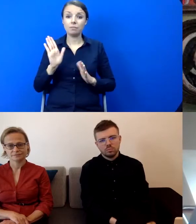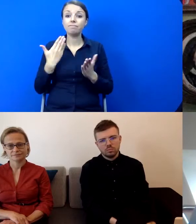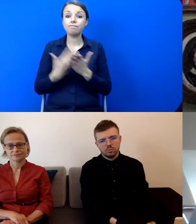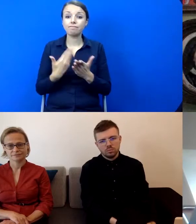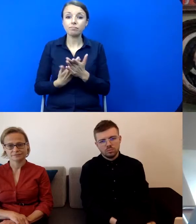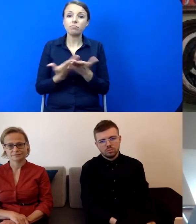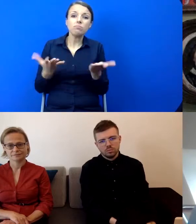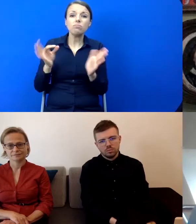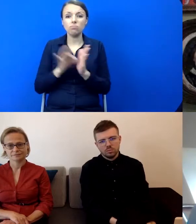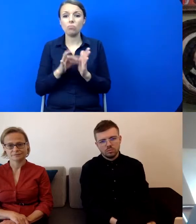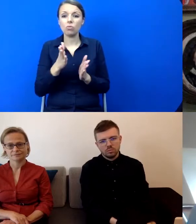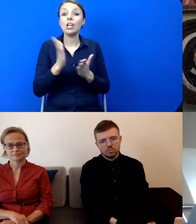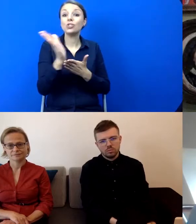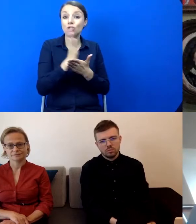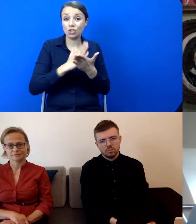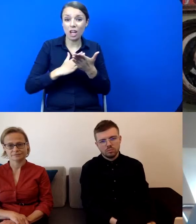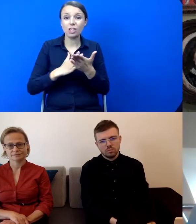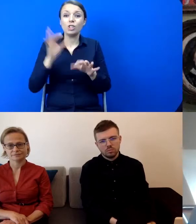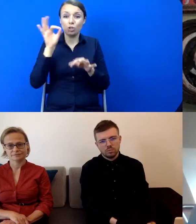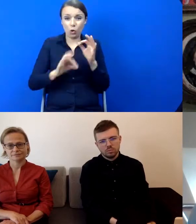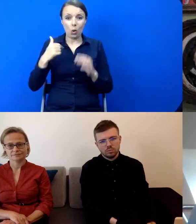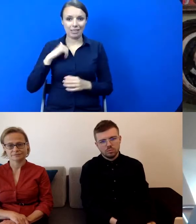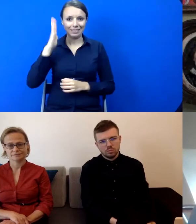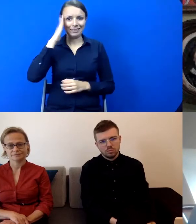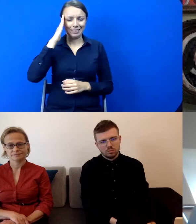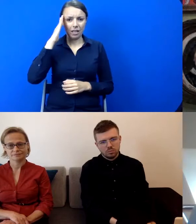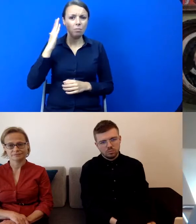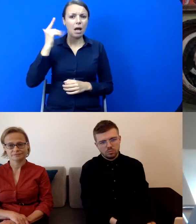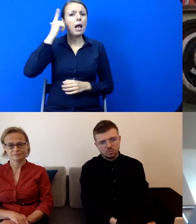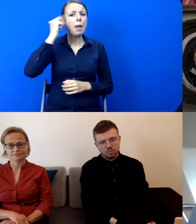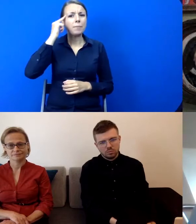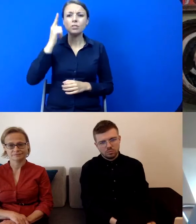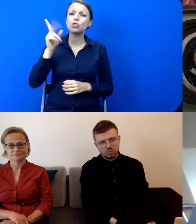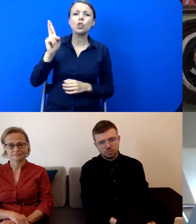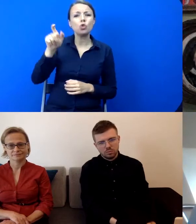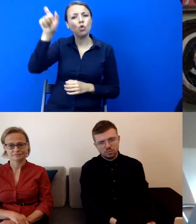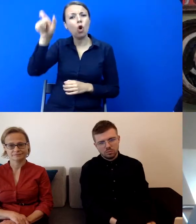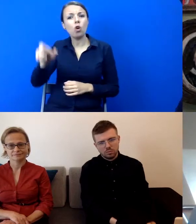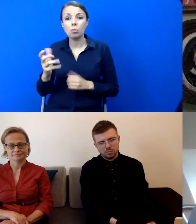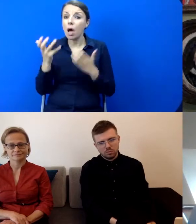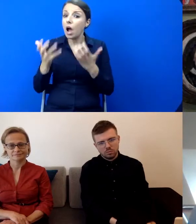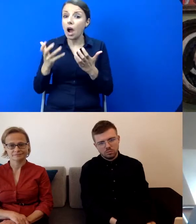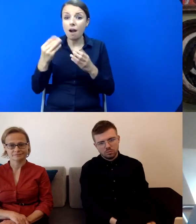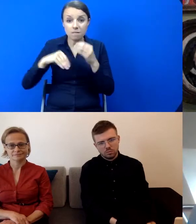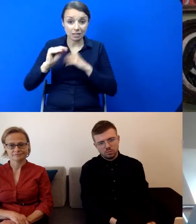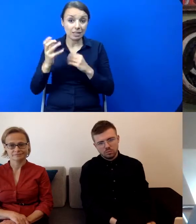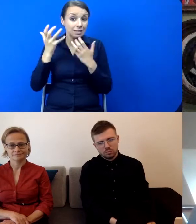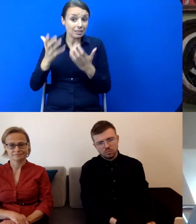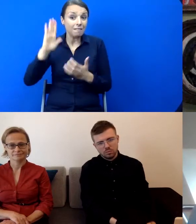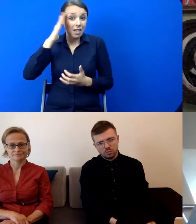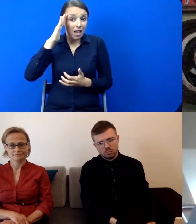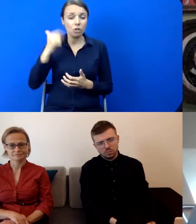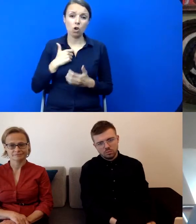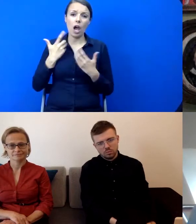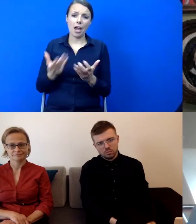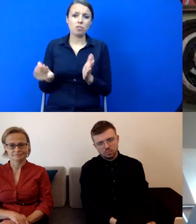jakąś tam część tych szczegółów znam, ale, ale to myślę, że to dla, dla chętnych, jeżeli ktoś by miał ochotę, to chętnie albo opowiem, albo